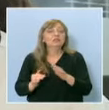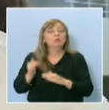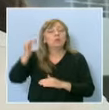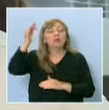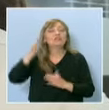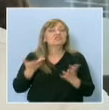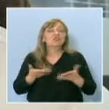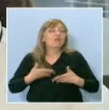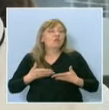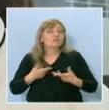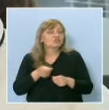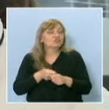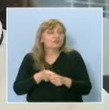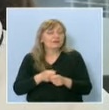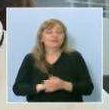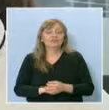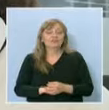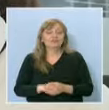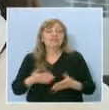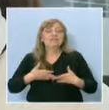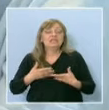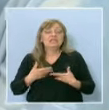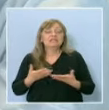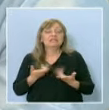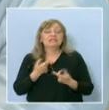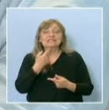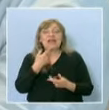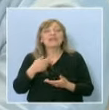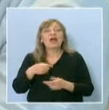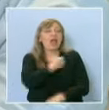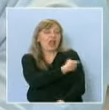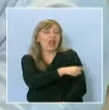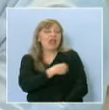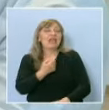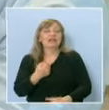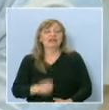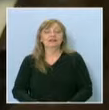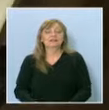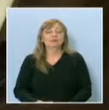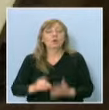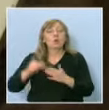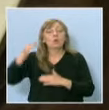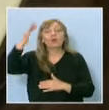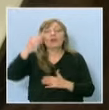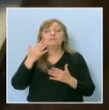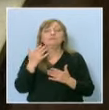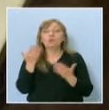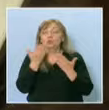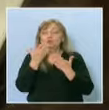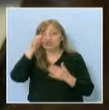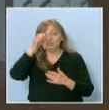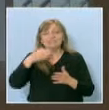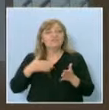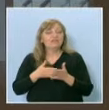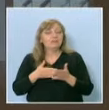занимаваш? Ами, искам да стана по-молок. Големите ученици, въпреки тинаиджерската си възраст и